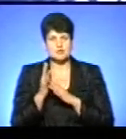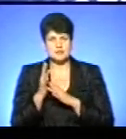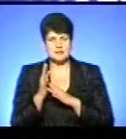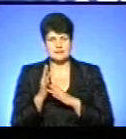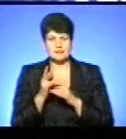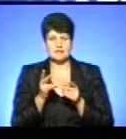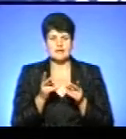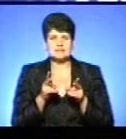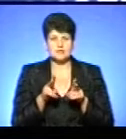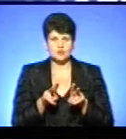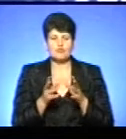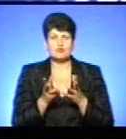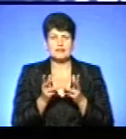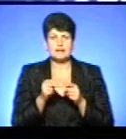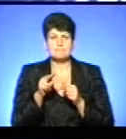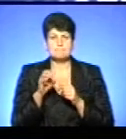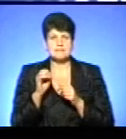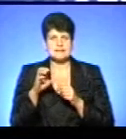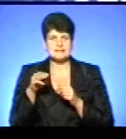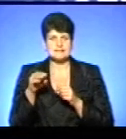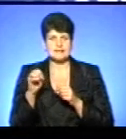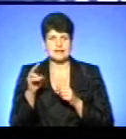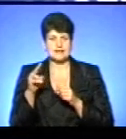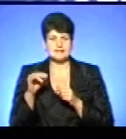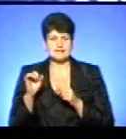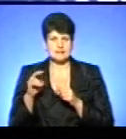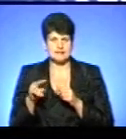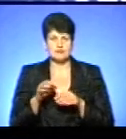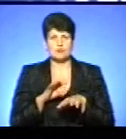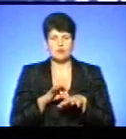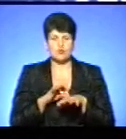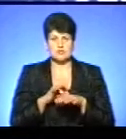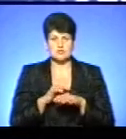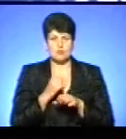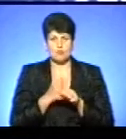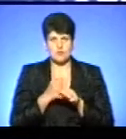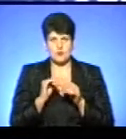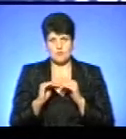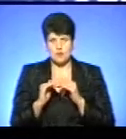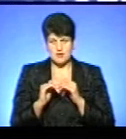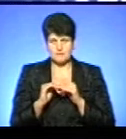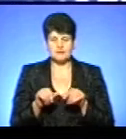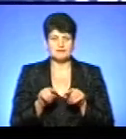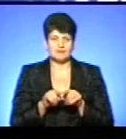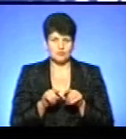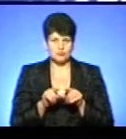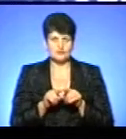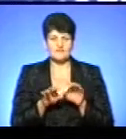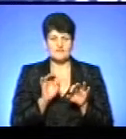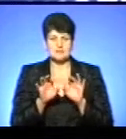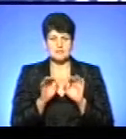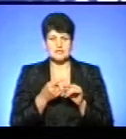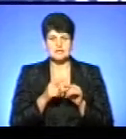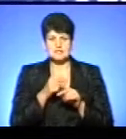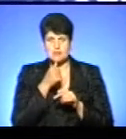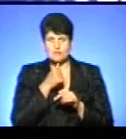залишкову кількість пестициду, яким здійснювалася авіаційна обробка в полів. Також відбір цих проб